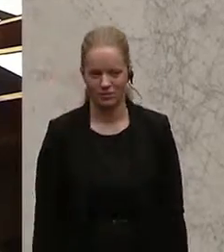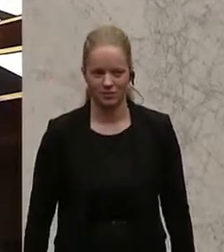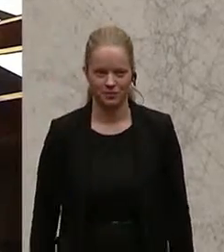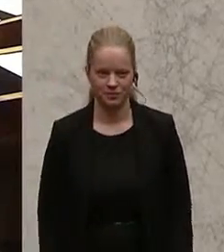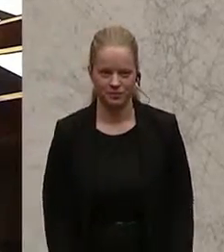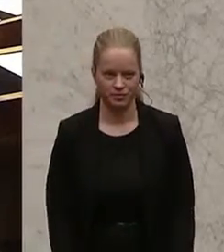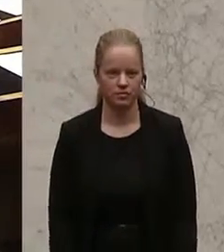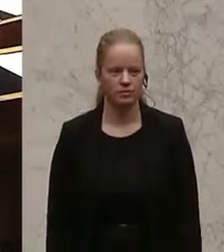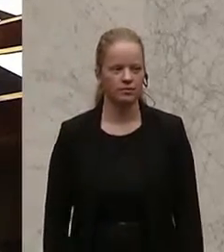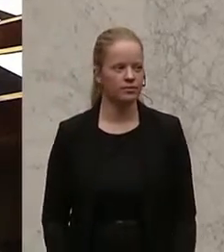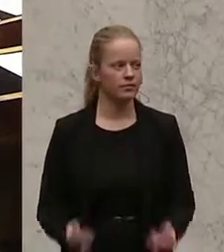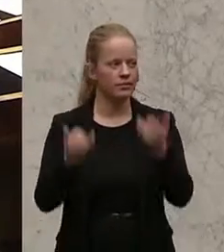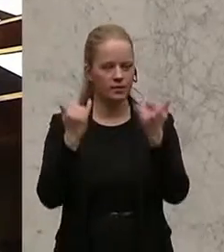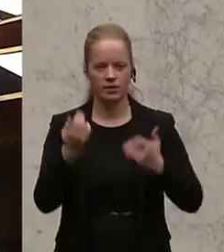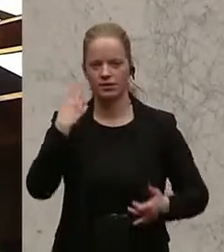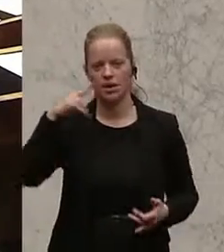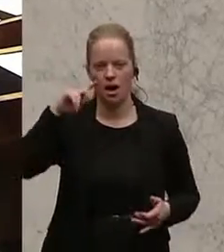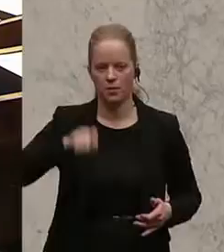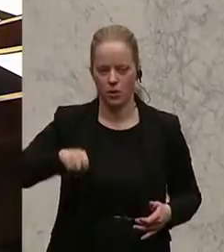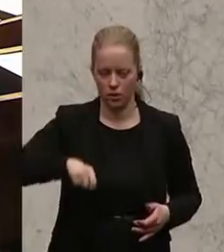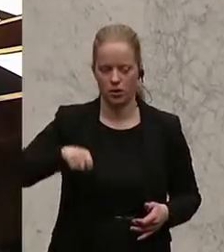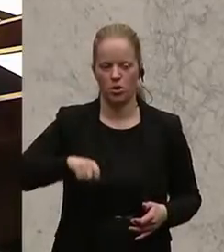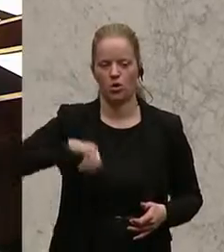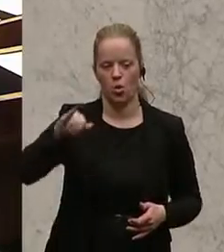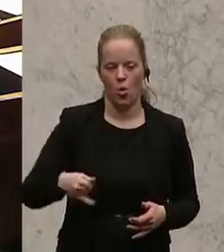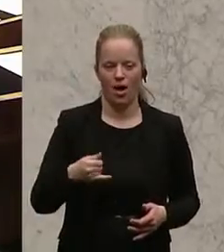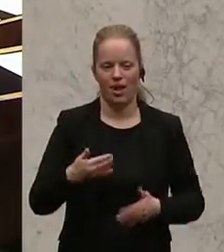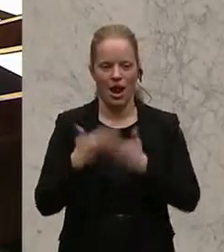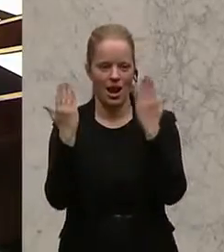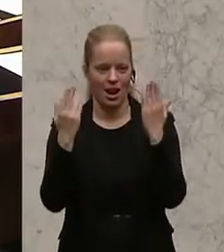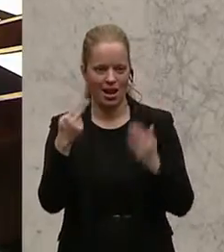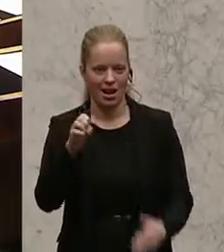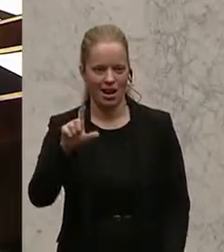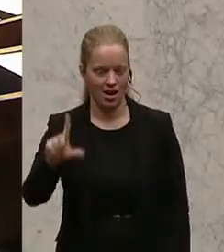Partnerschaftsabkommen sollten auf Augenhöhe sein, betont Tanja Windbüchler-Suschil, Außenpolitik-Sprecherin der Grünen.